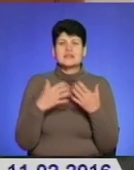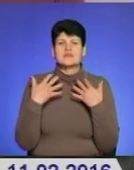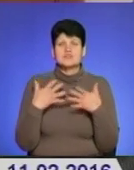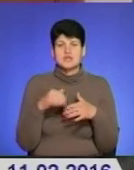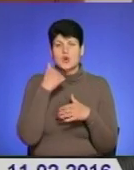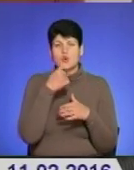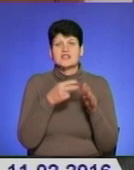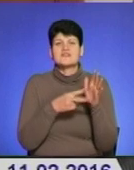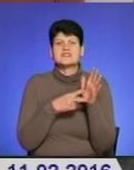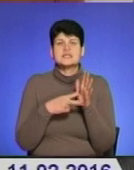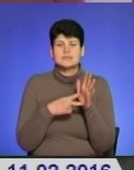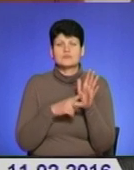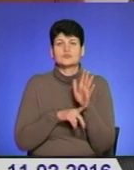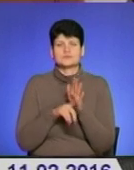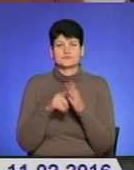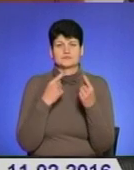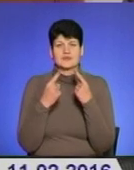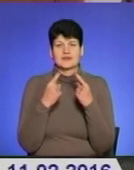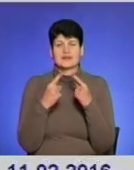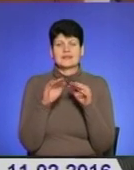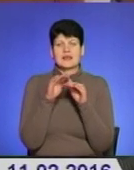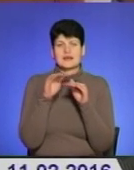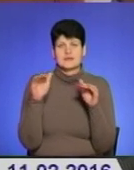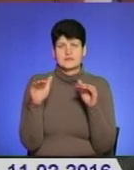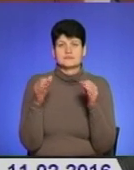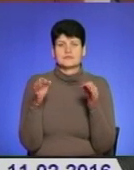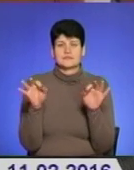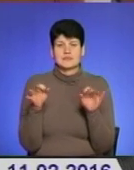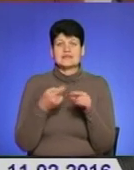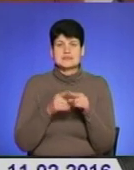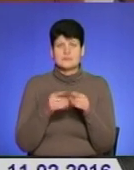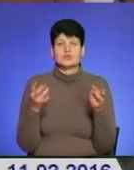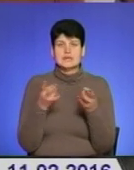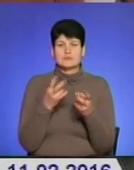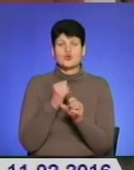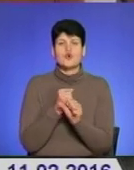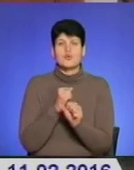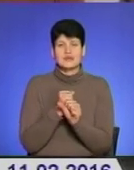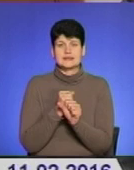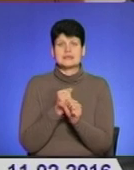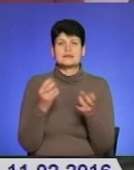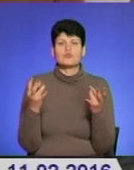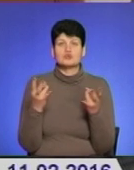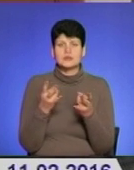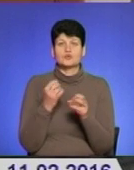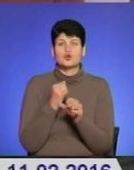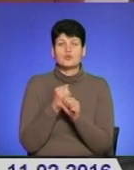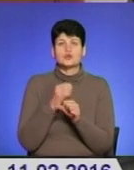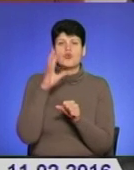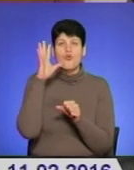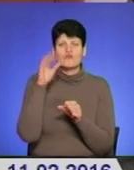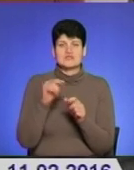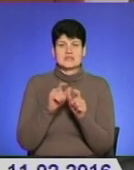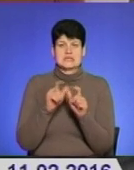як піняли, на такий хоча б рівень доступний. Це потрібно робити, це потрібно робити, це потрібно робити у всіх